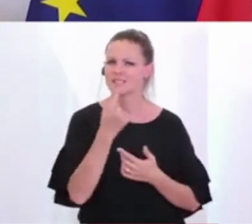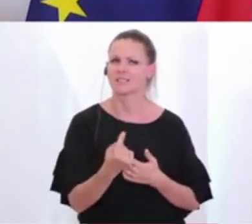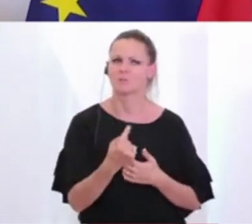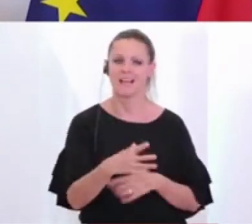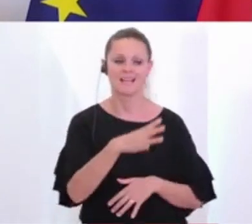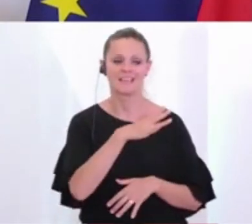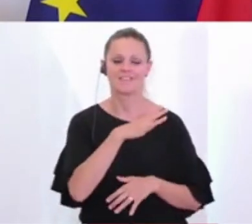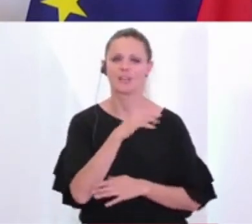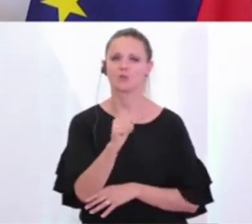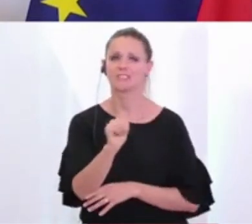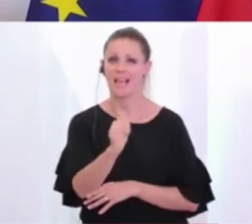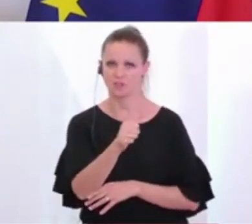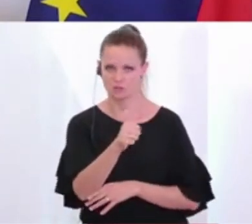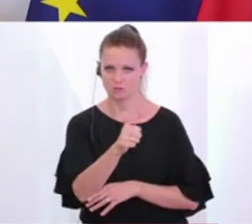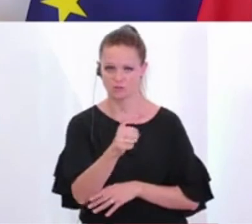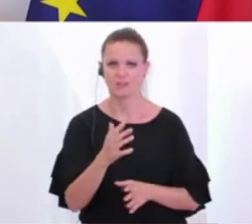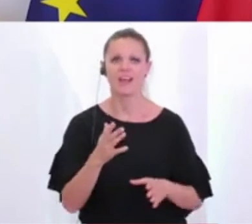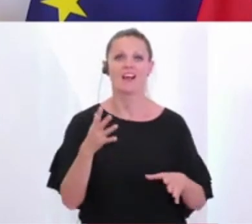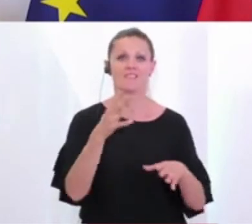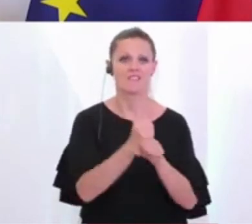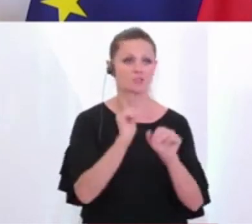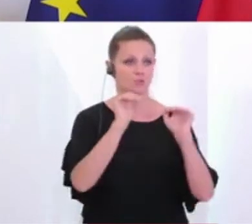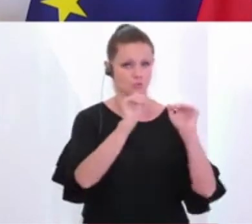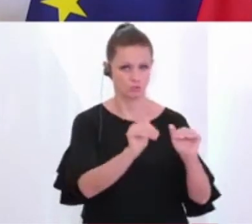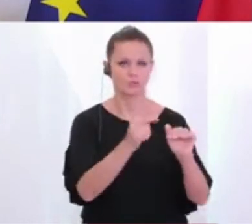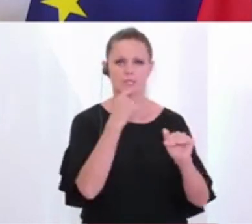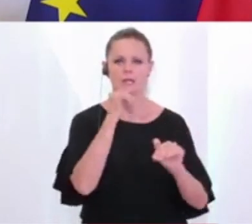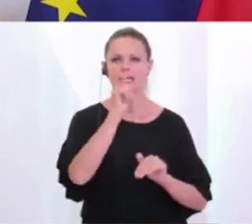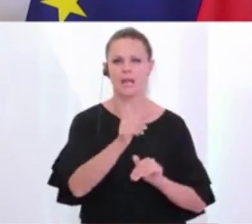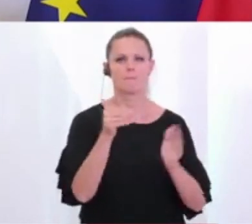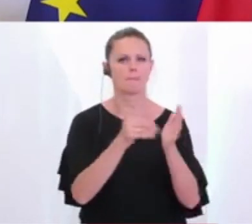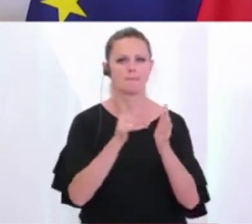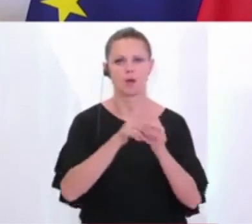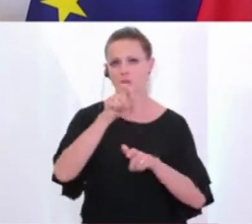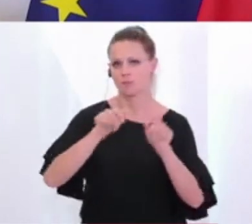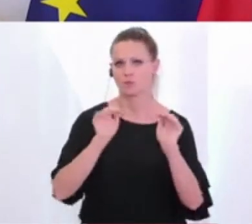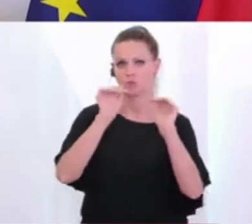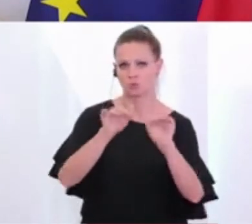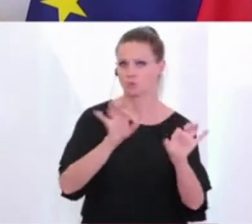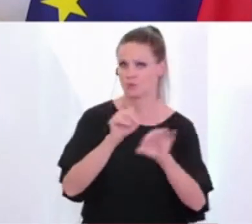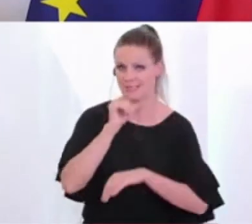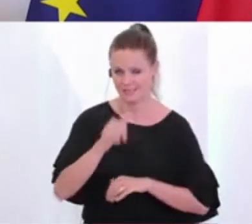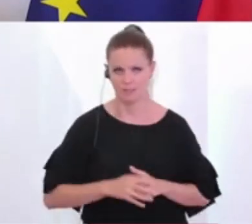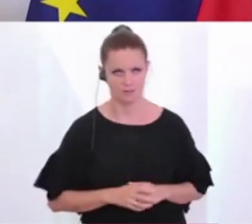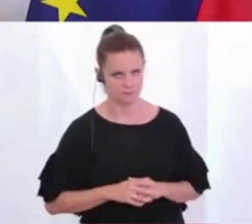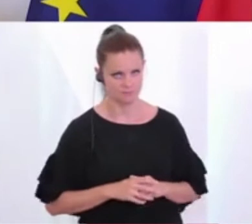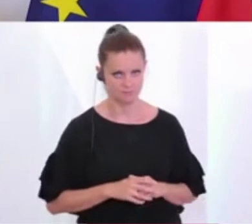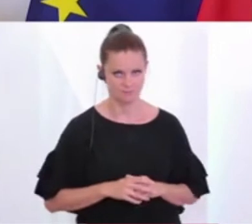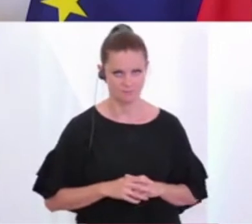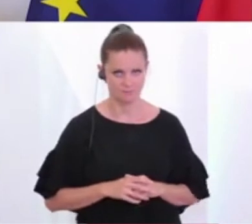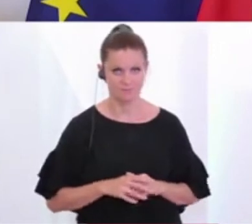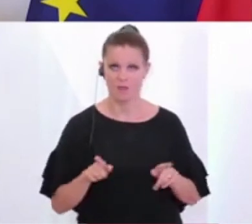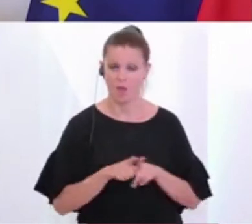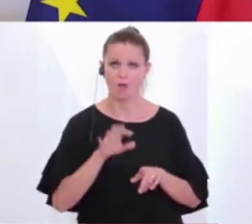Gefährdungseinschätzung beurteilter Verfassungsschutz, ob Personenschutz gewährt werden muss oder nicht. Ich kann es auch für die